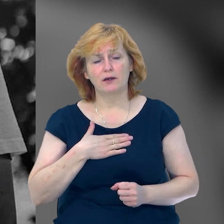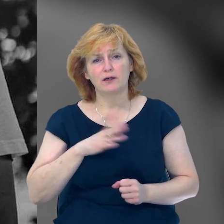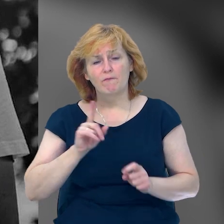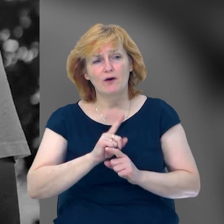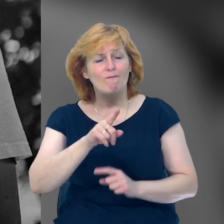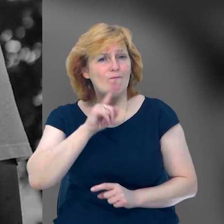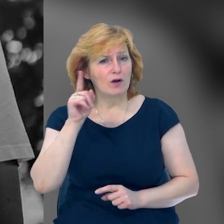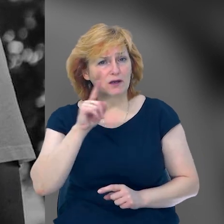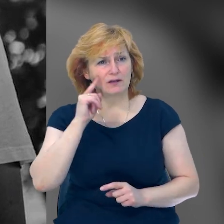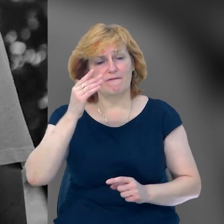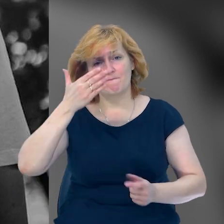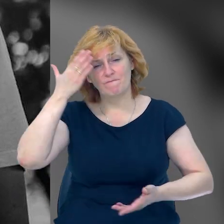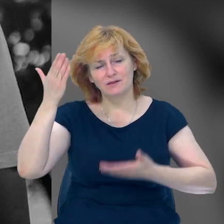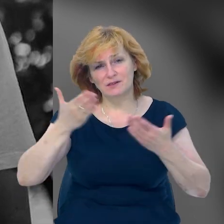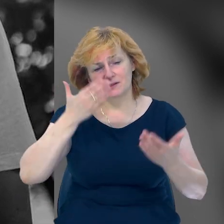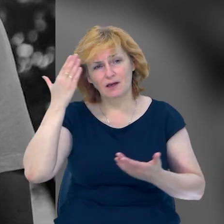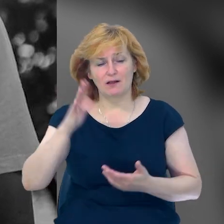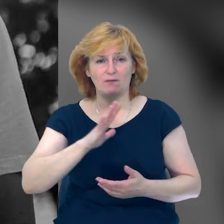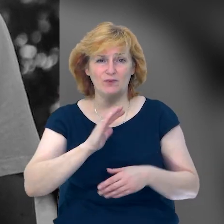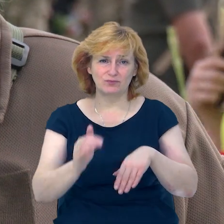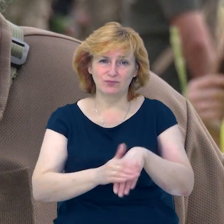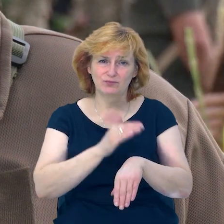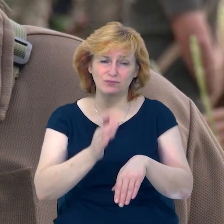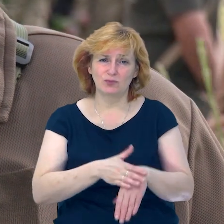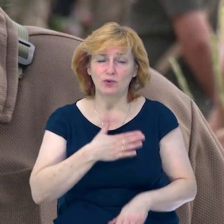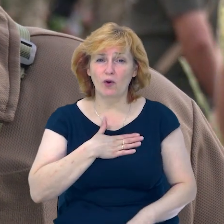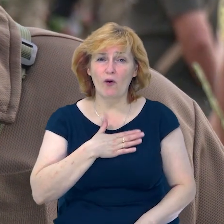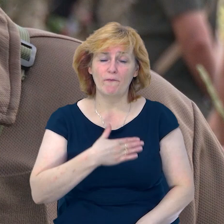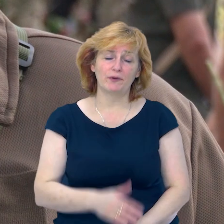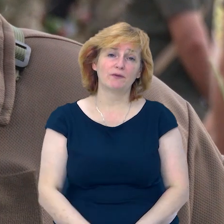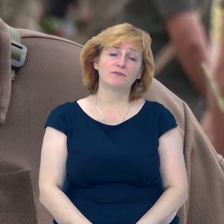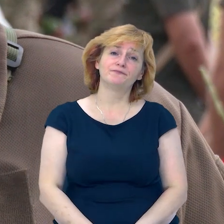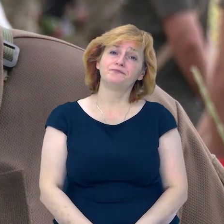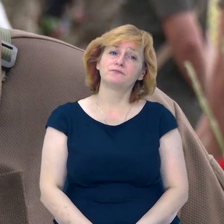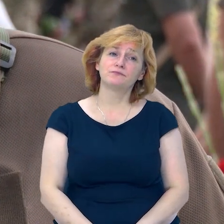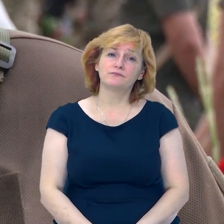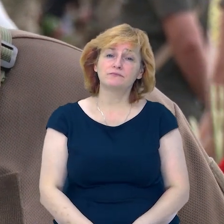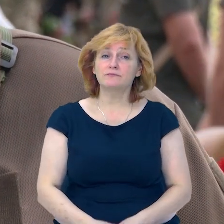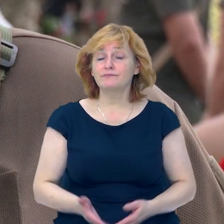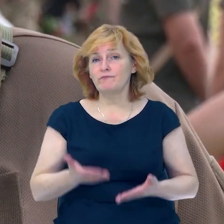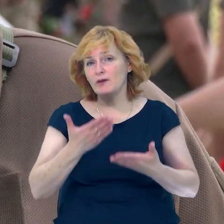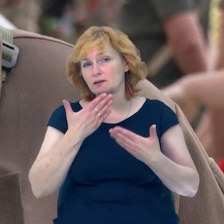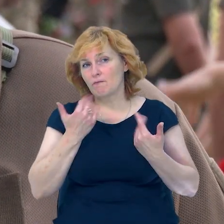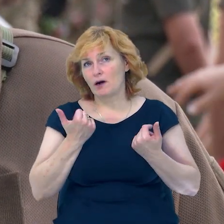веселим, безтурботним, можна сказати. Був добрим. Немає такого дня,